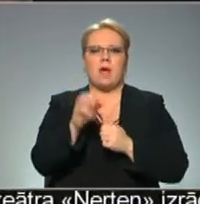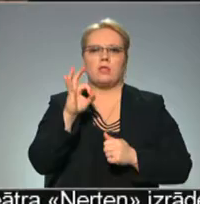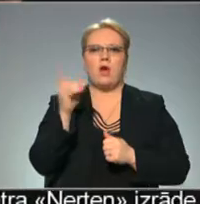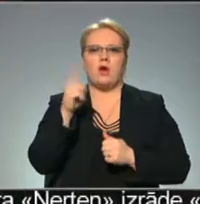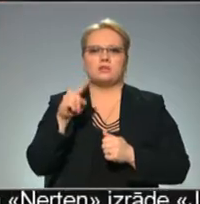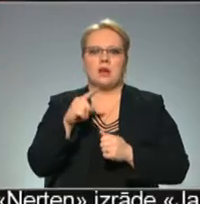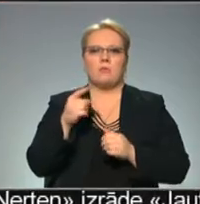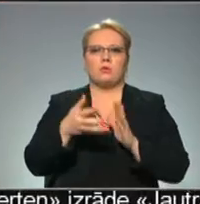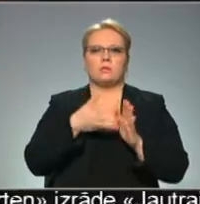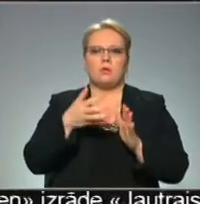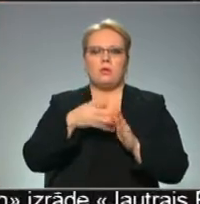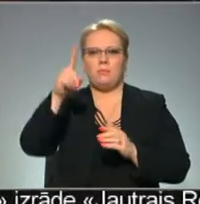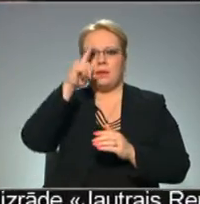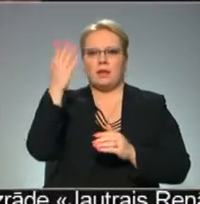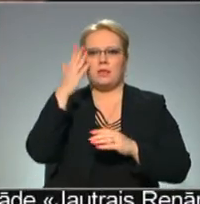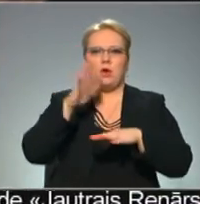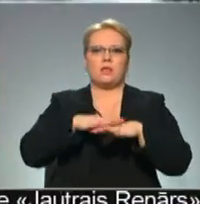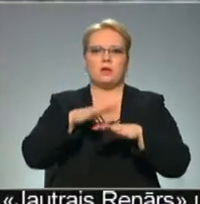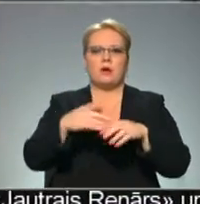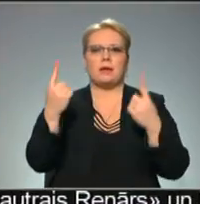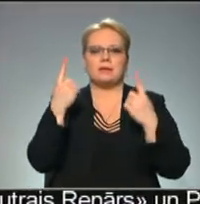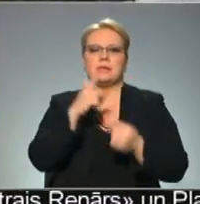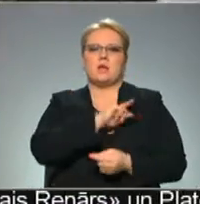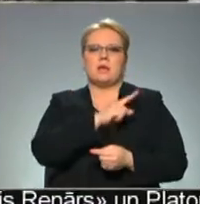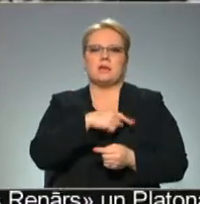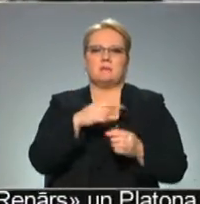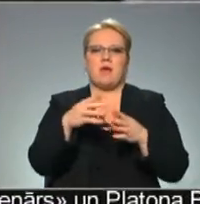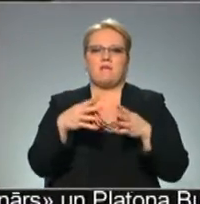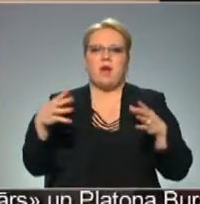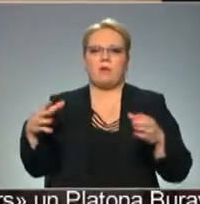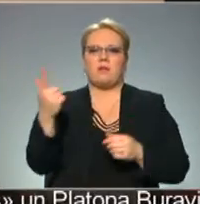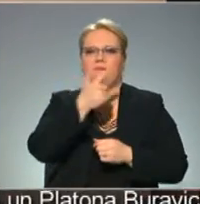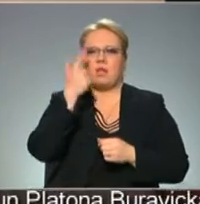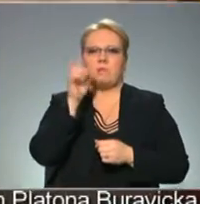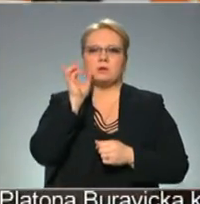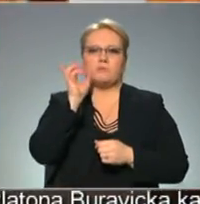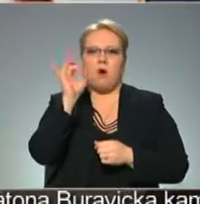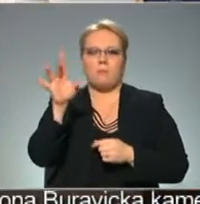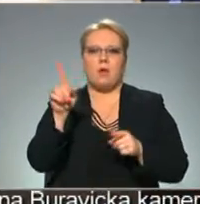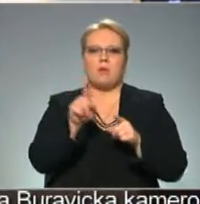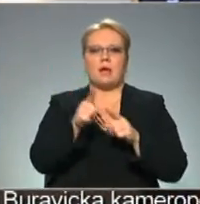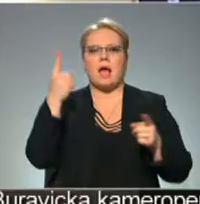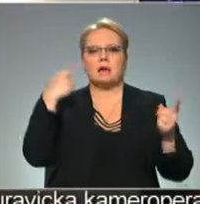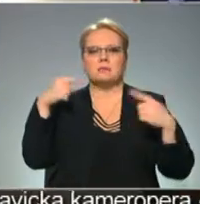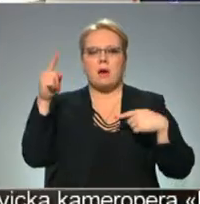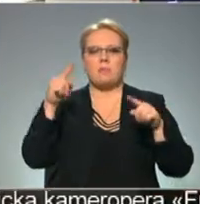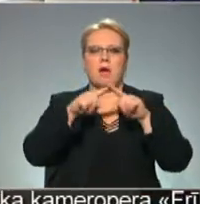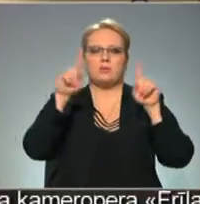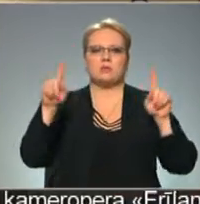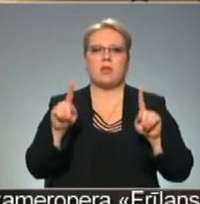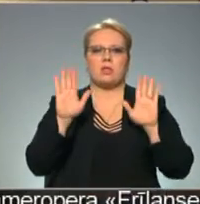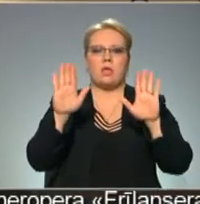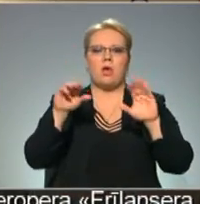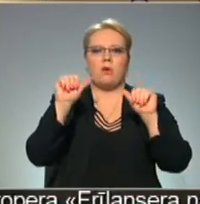un izmantot Berlīnas kino tirgu, kā izcilu iespēju vairot filmas popularitāti, gan ar asprātīgu stenda noformējumu,